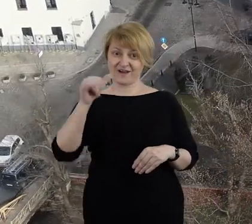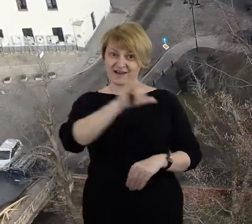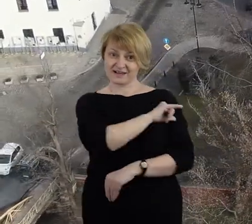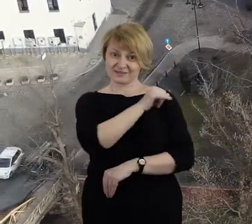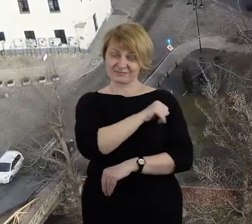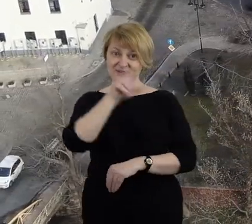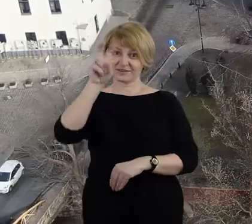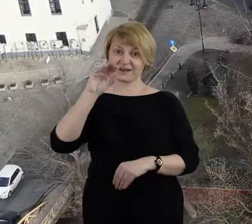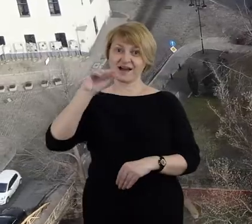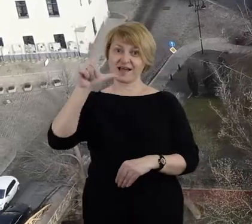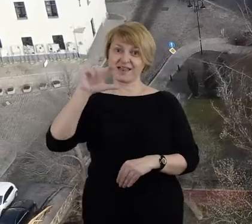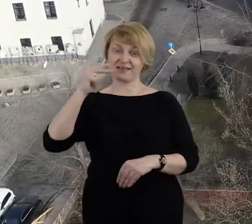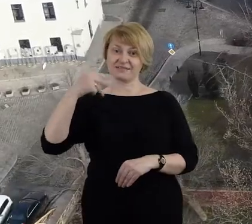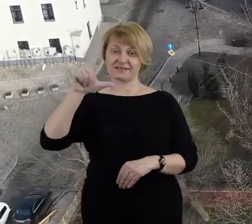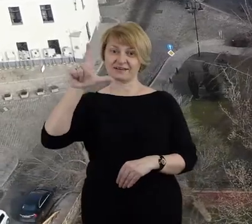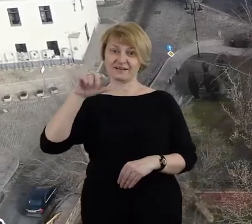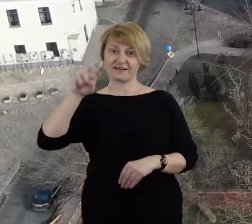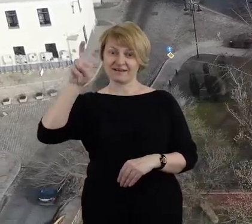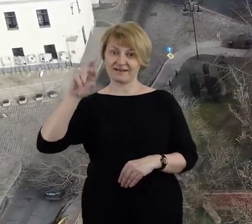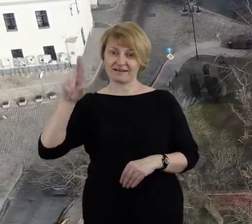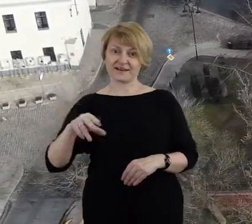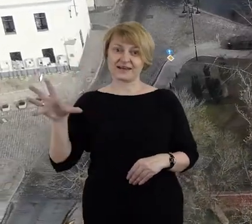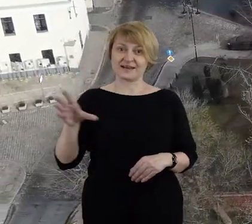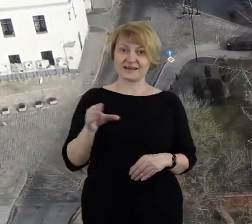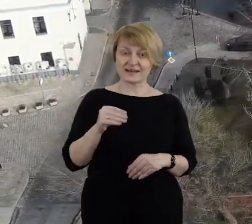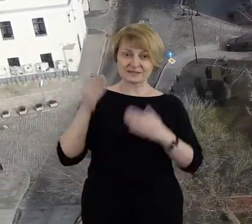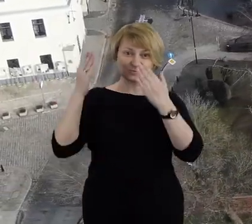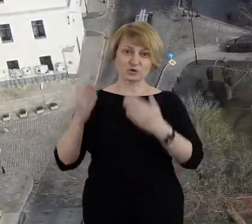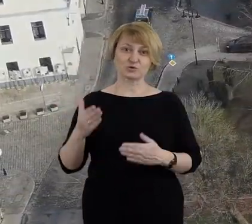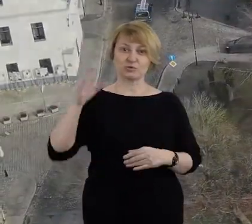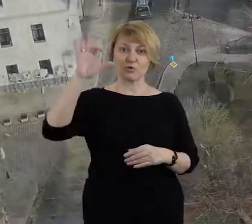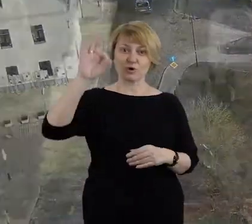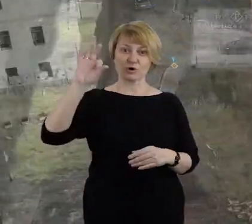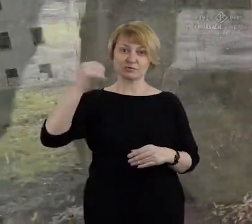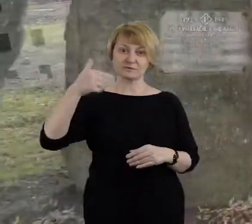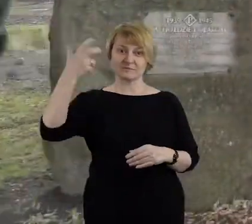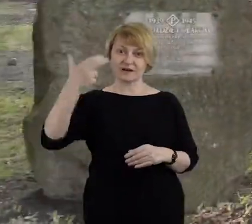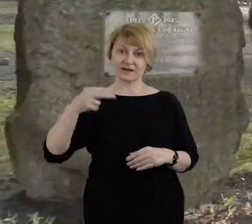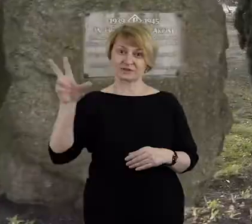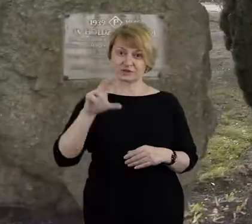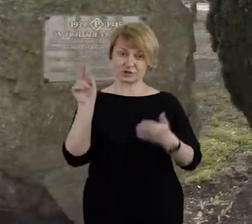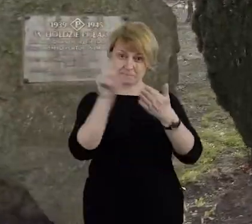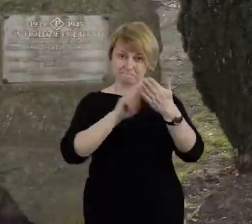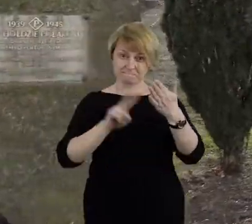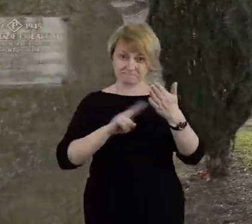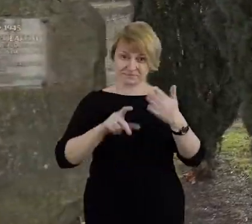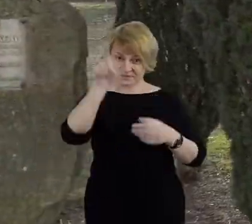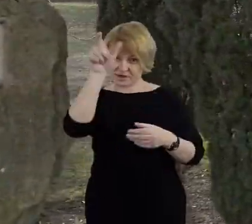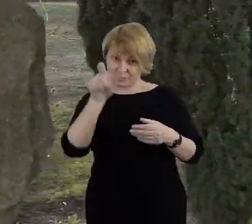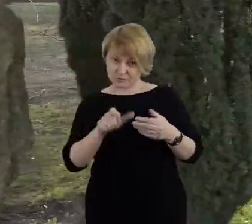Osobie, która razem z Osmańczykiem redagowała rubrykę